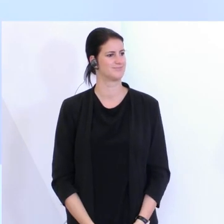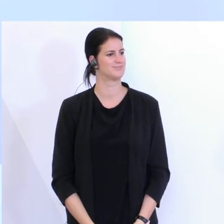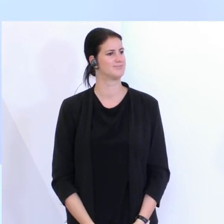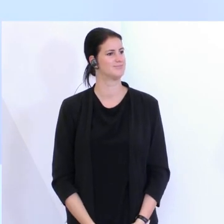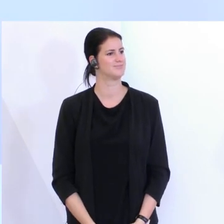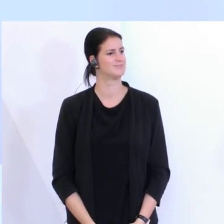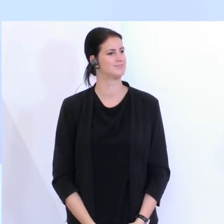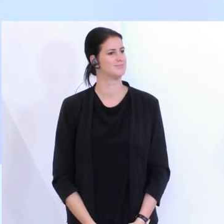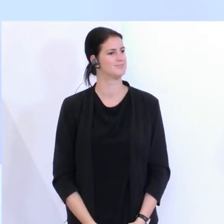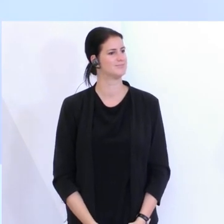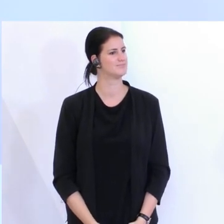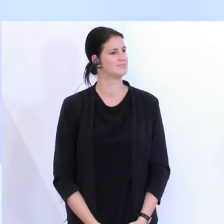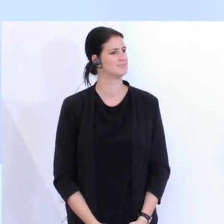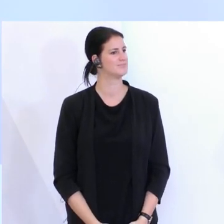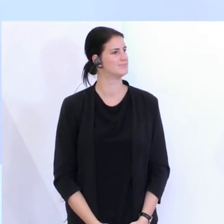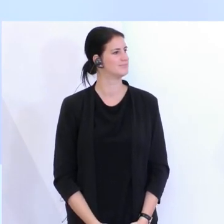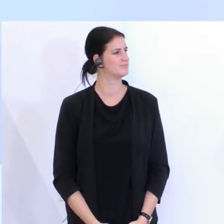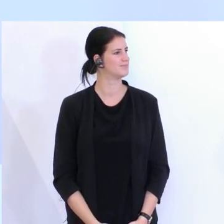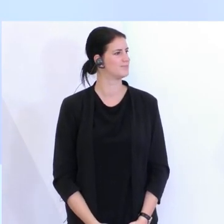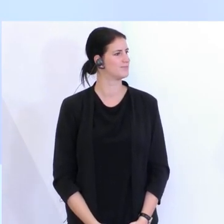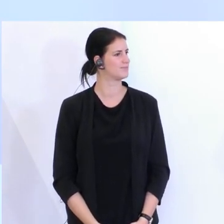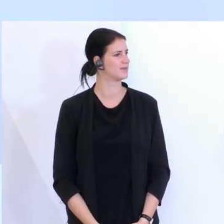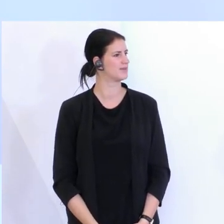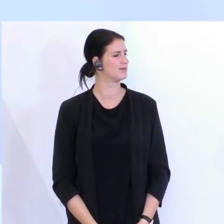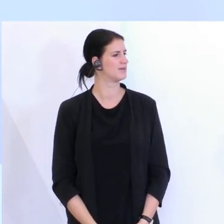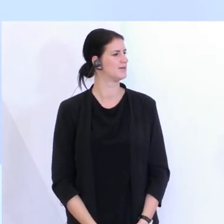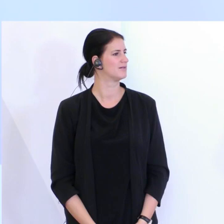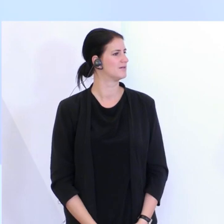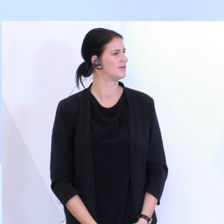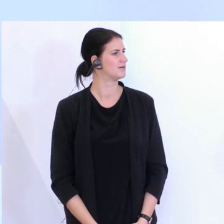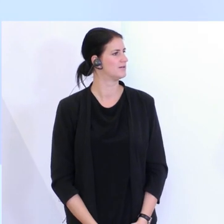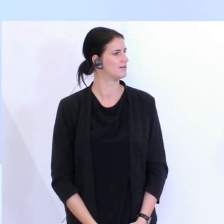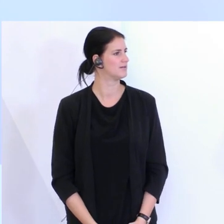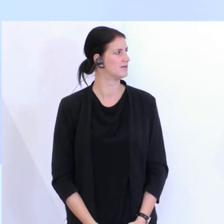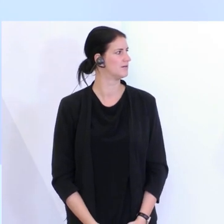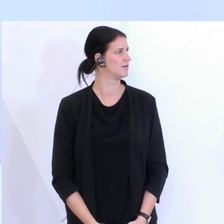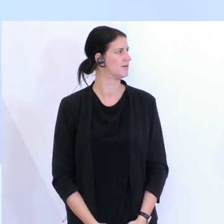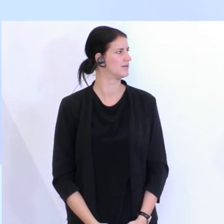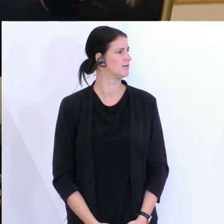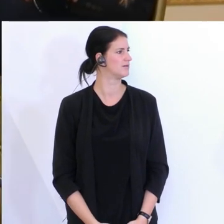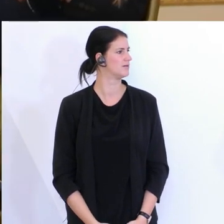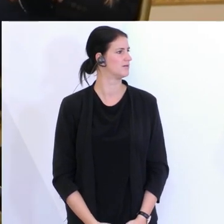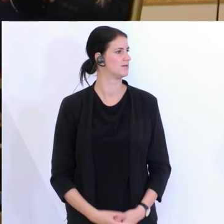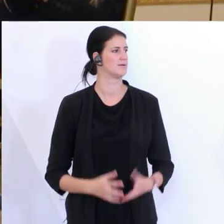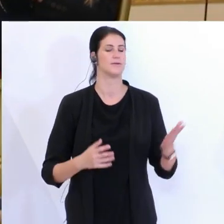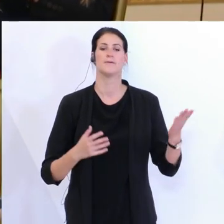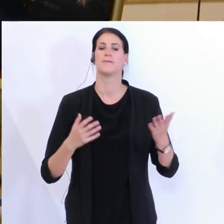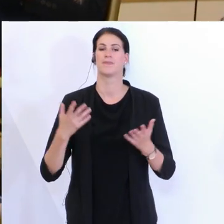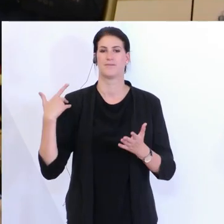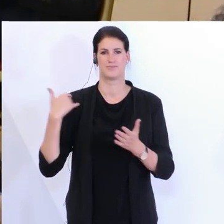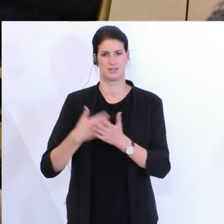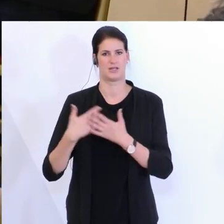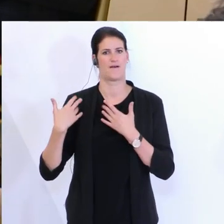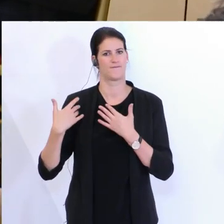Dankeschön. Herr Kollege, noch eine letzte Frage bitte. Noch eine kurze Nachfrage. Wie viele der bisherigen Tests im Tourismus waren denn eigentlich